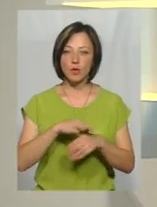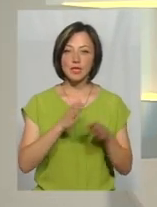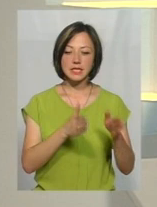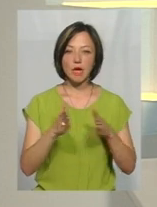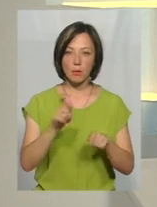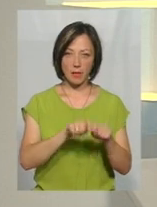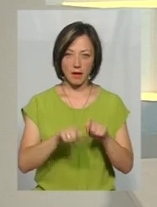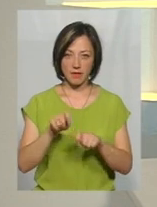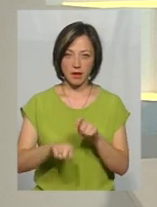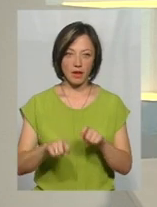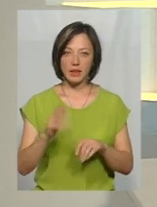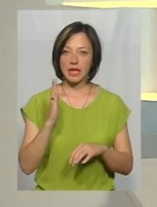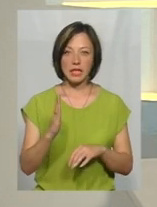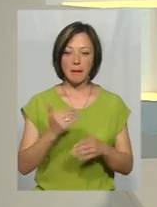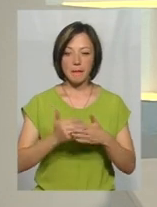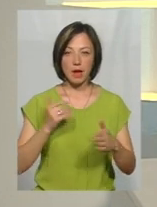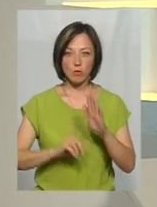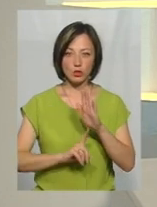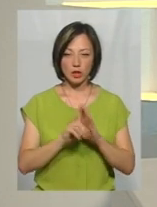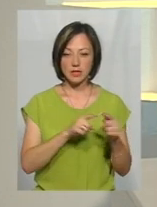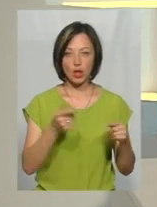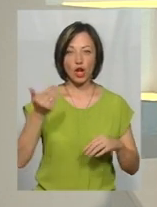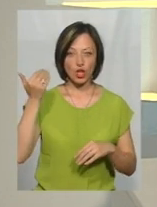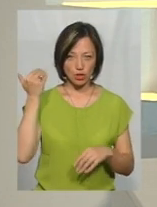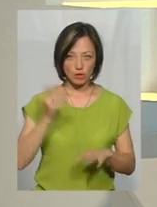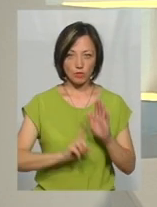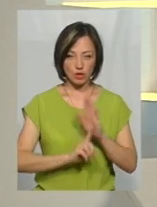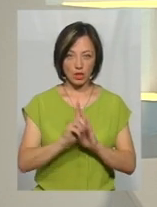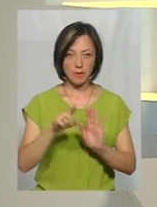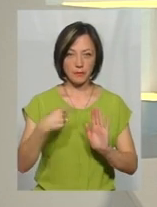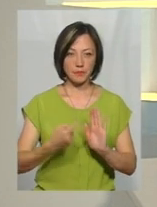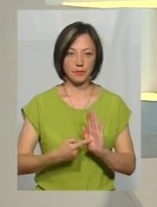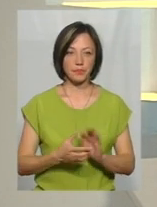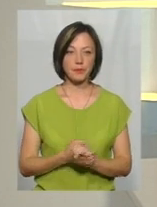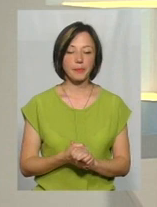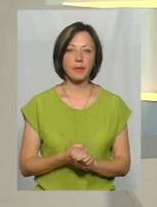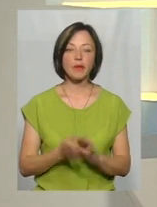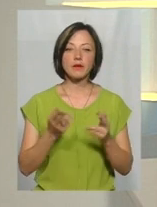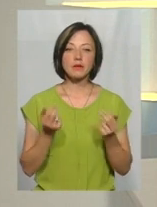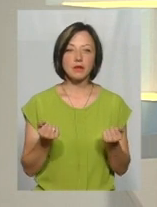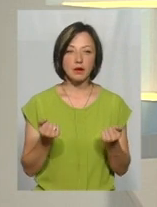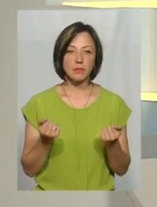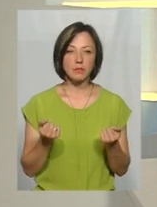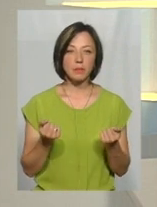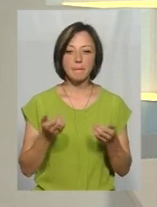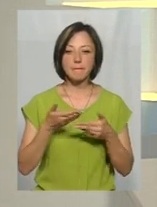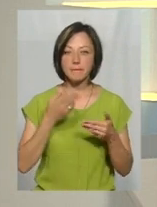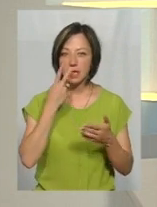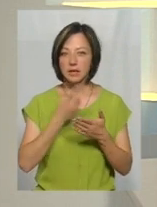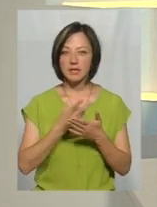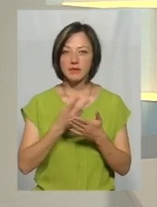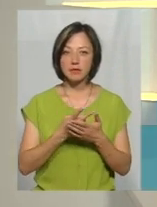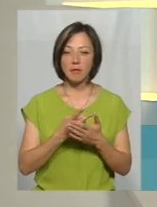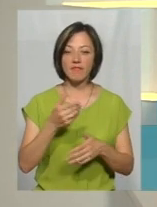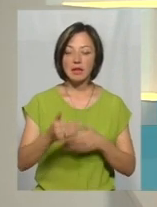перевірок. Тобто, ви не тільки перед початком сезону, а трошки раніше їх почали? Так, ми дивимося в динаміці.